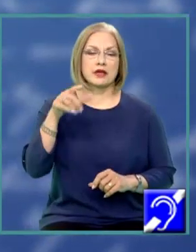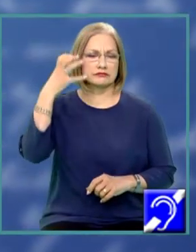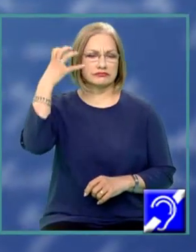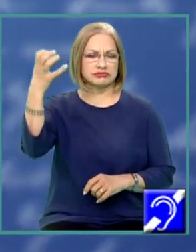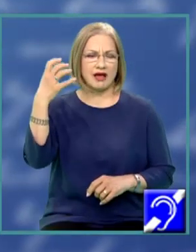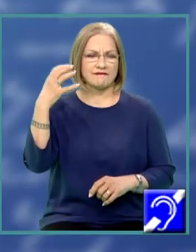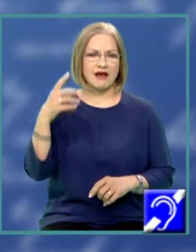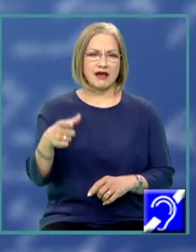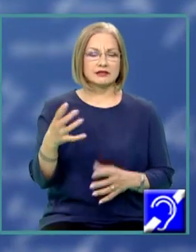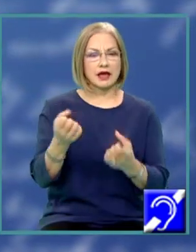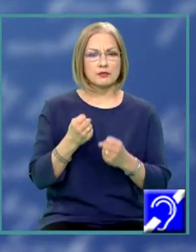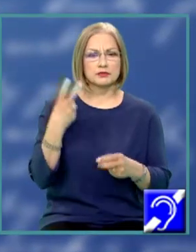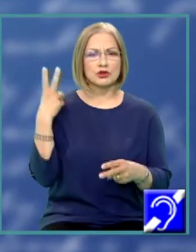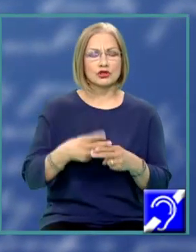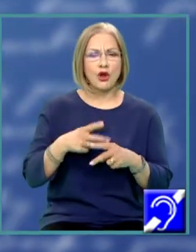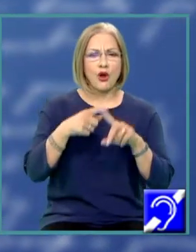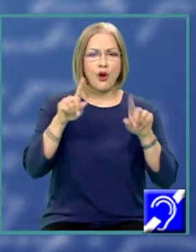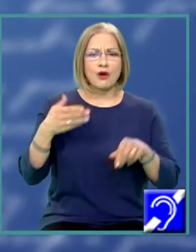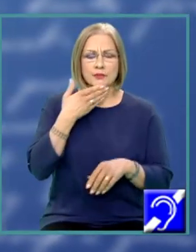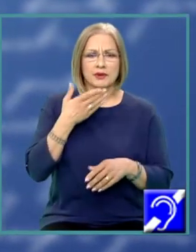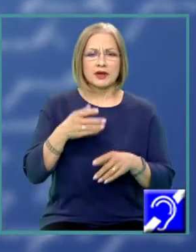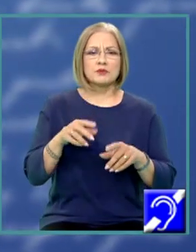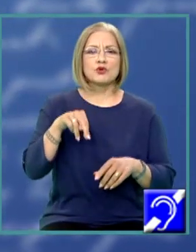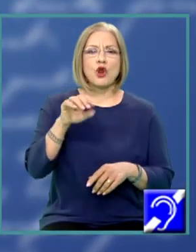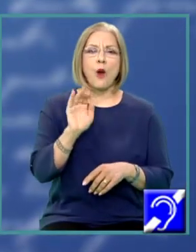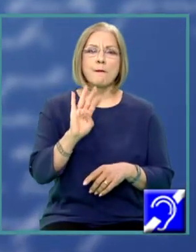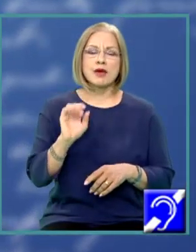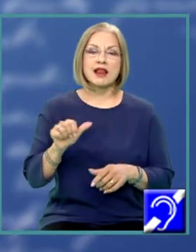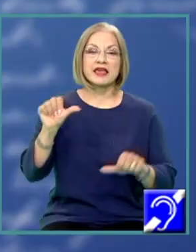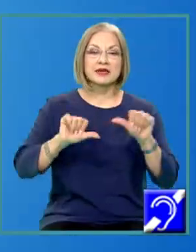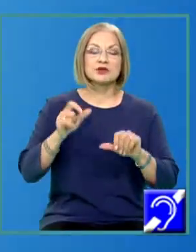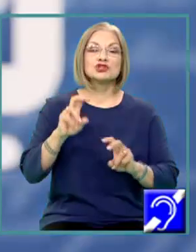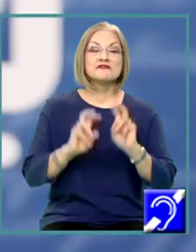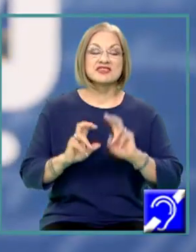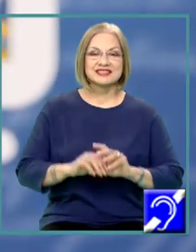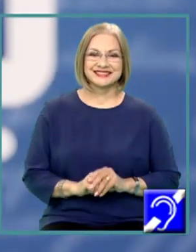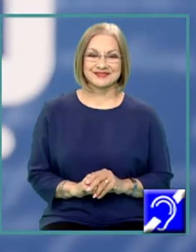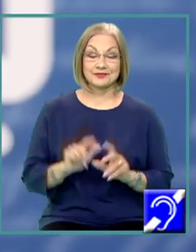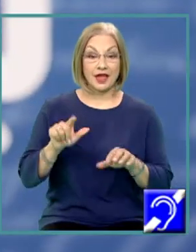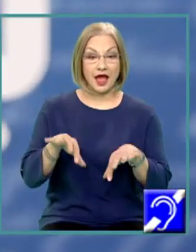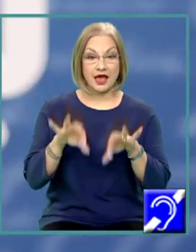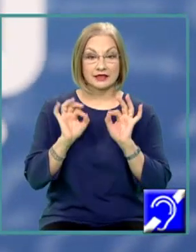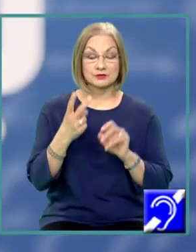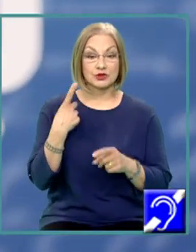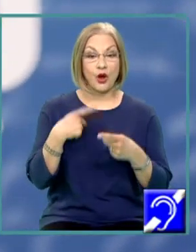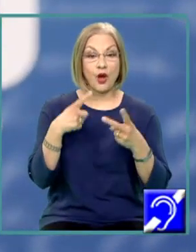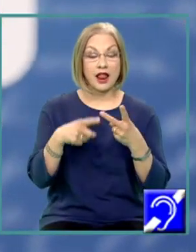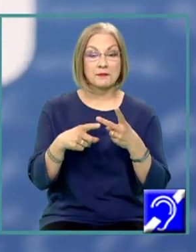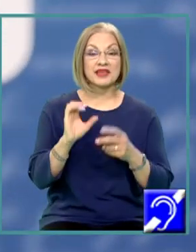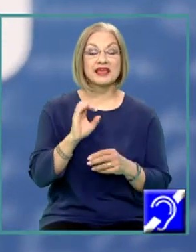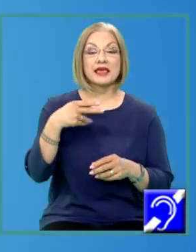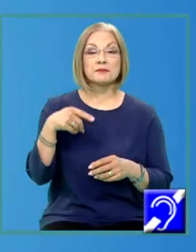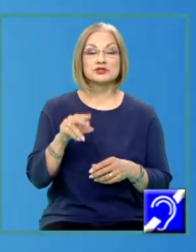care a primit de două ori premiul Nobel în două domenii diferite, chimie și fizică. A descoperit două elemente chimice,